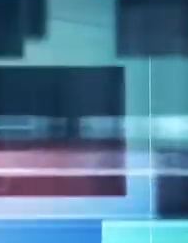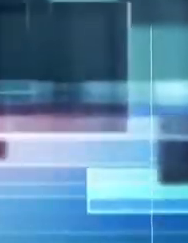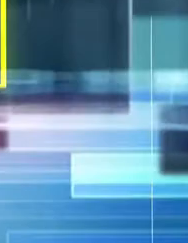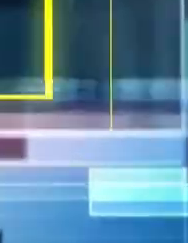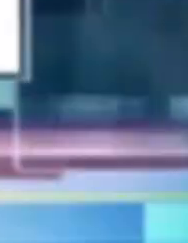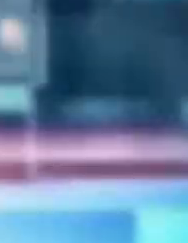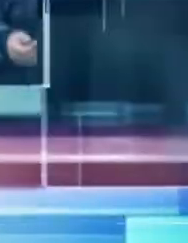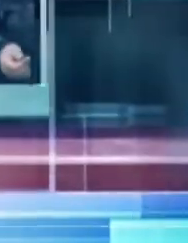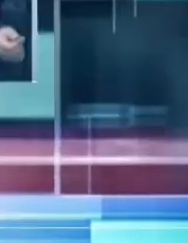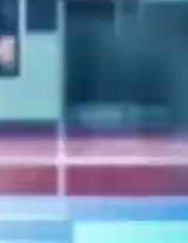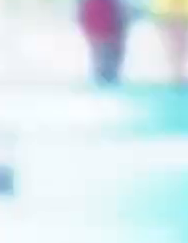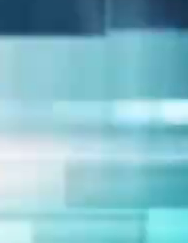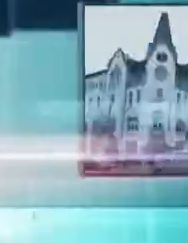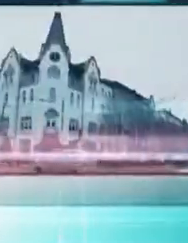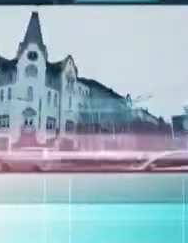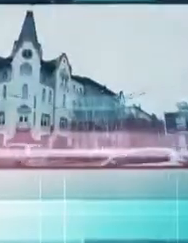Девушки отдыхают